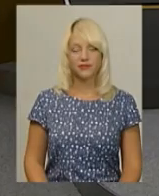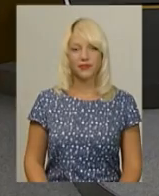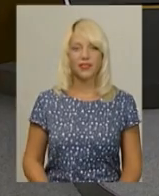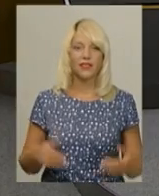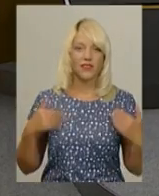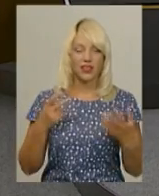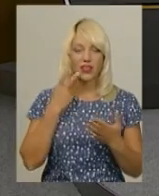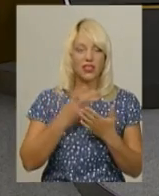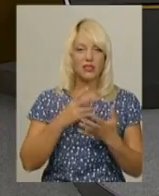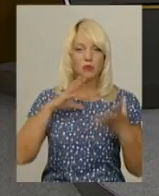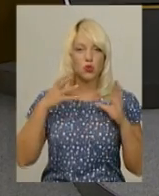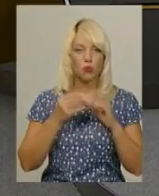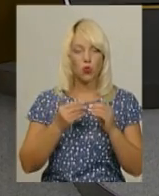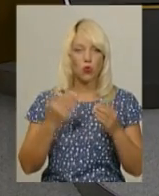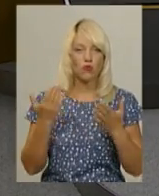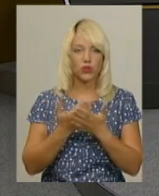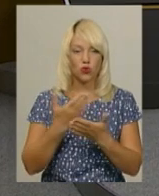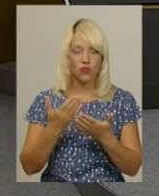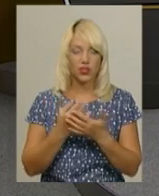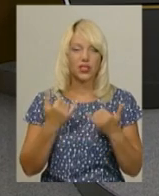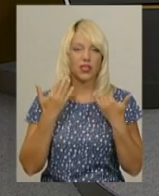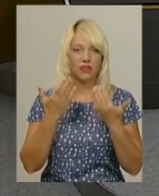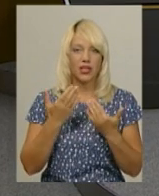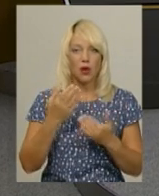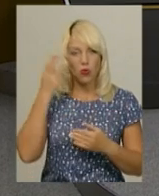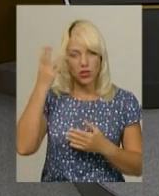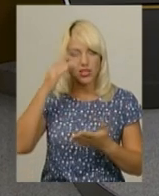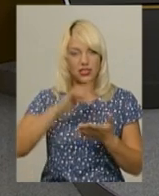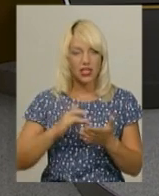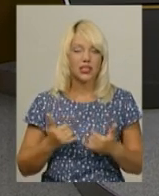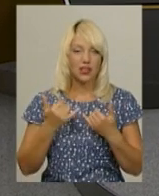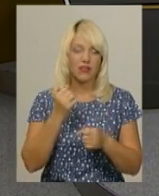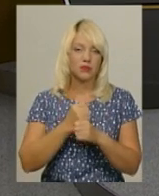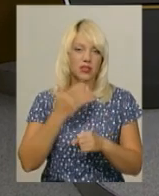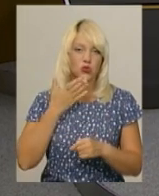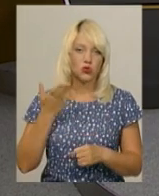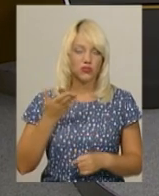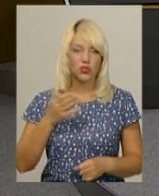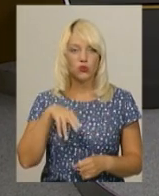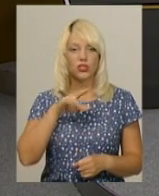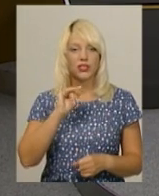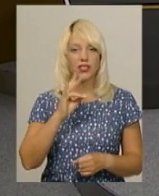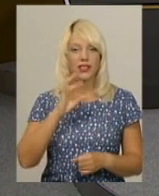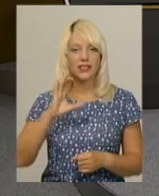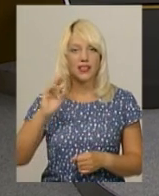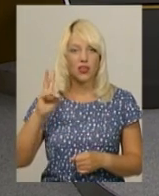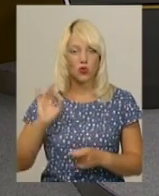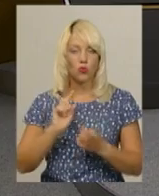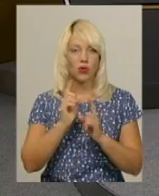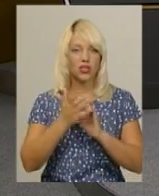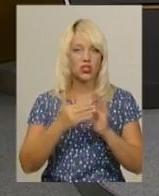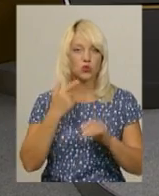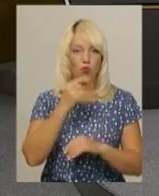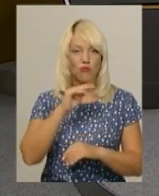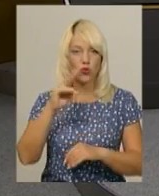Вітаю, ви дивитесь підсумковий випуск новин. В ефірі Поділля Центр. У студії для вас працюють ведуча Дарина Денисенко, переклад на жестову мову